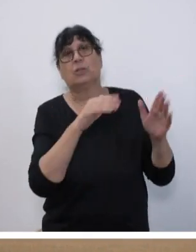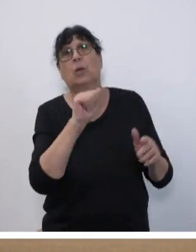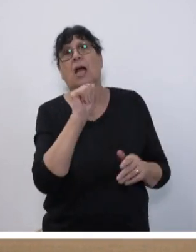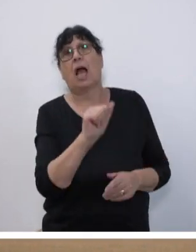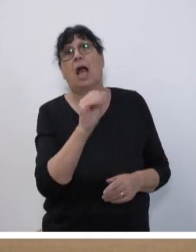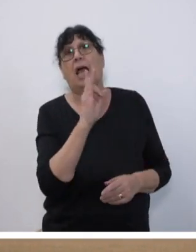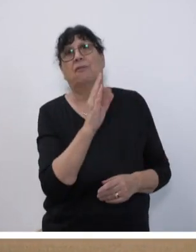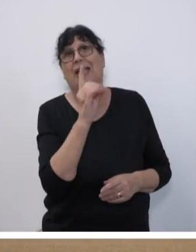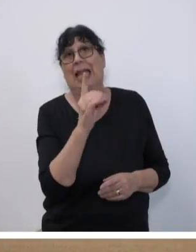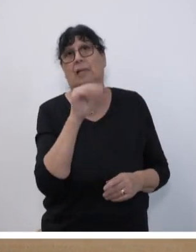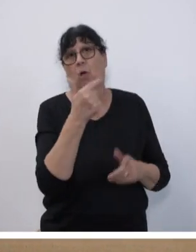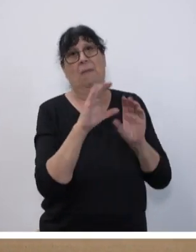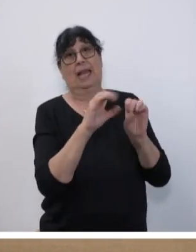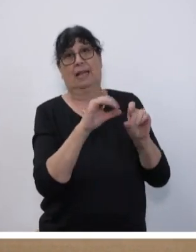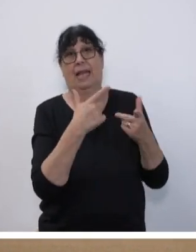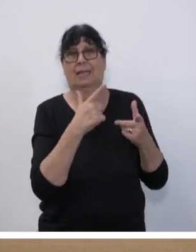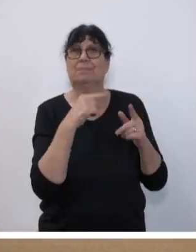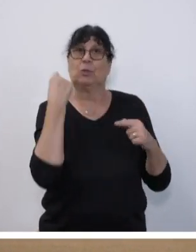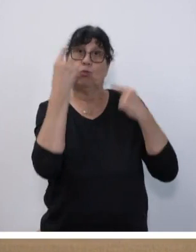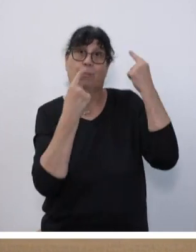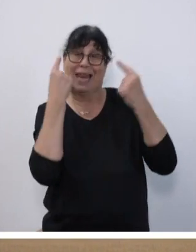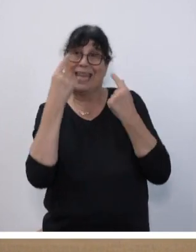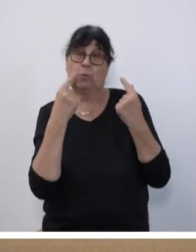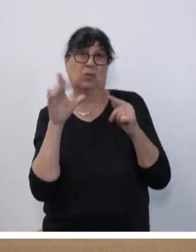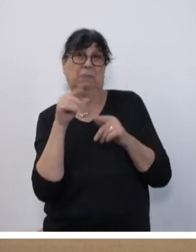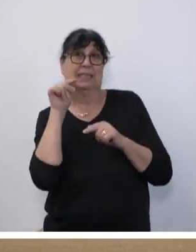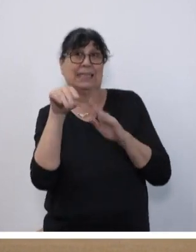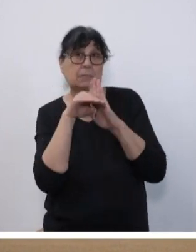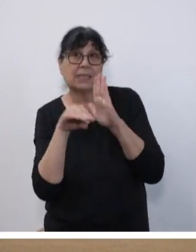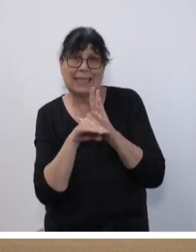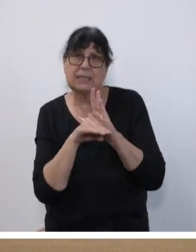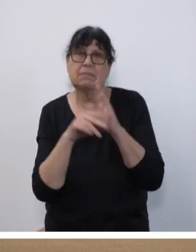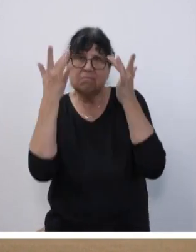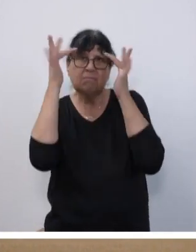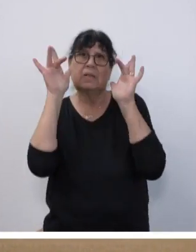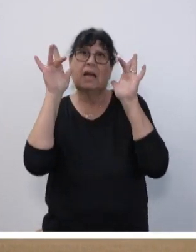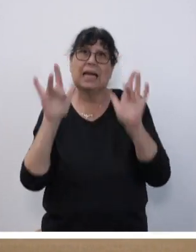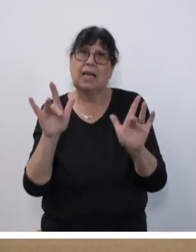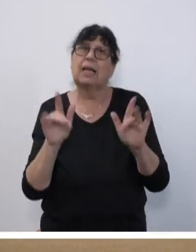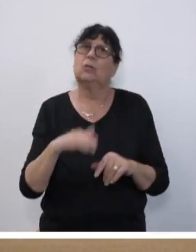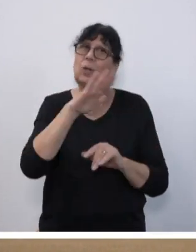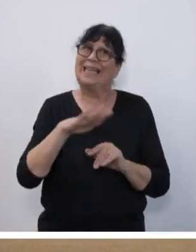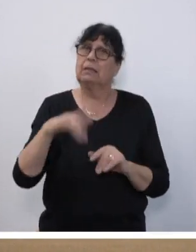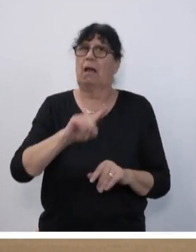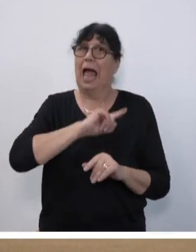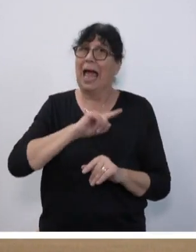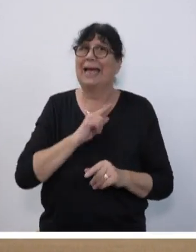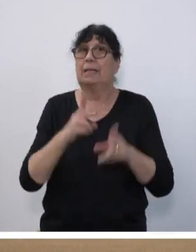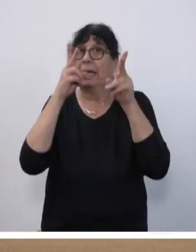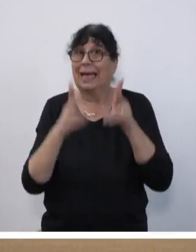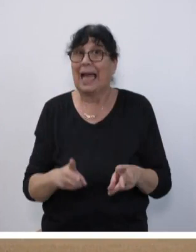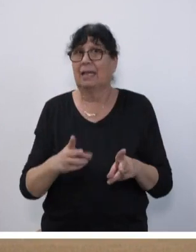Die Kernüberlegung hinter diesem Gesetz ist die Anerkennung, dass Kinder eigene Rechte haben